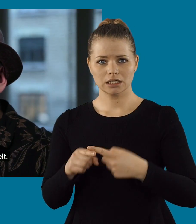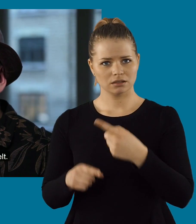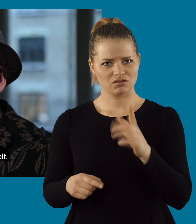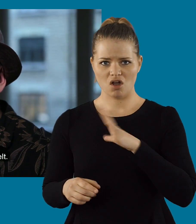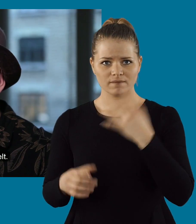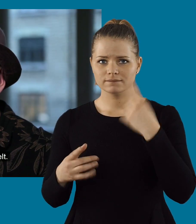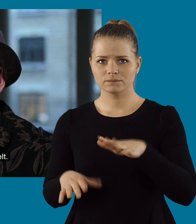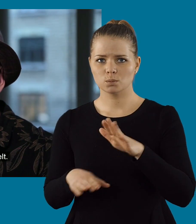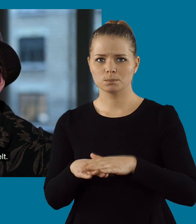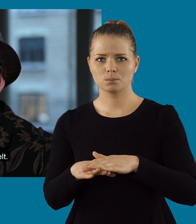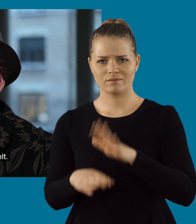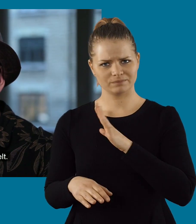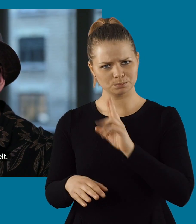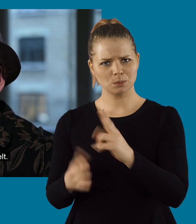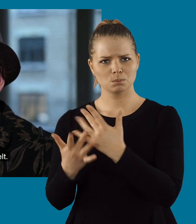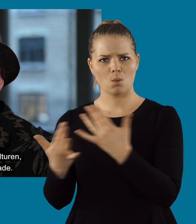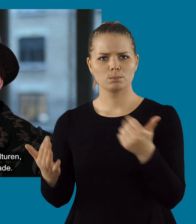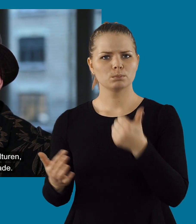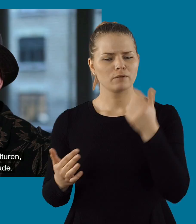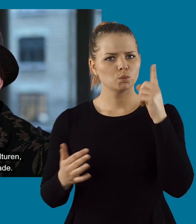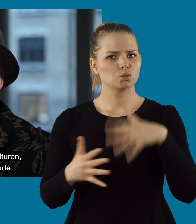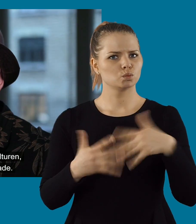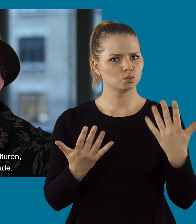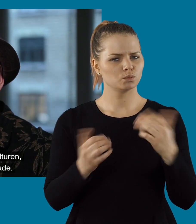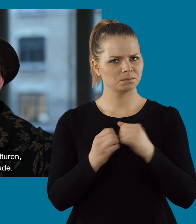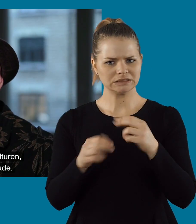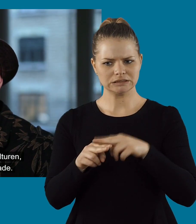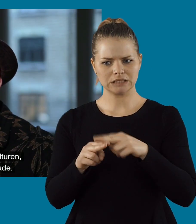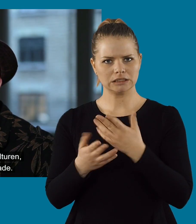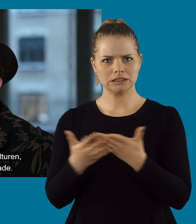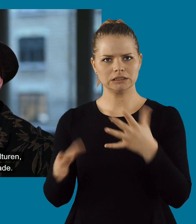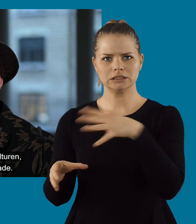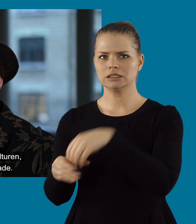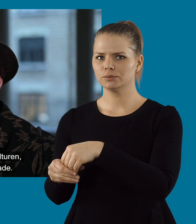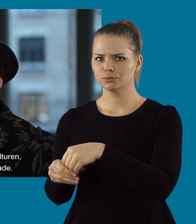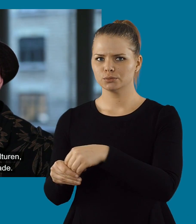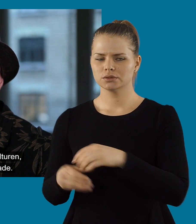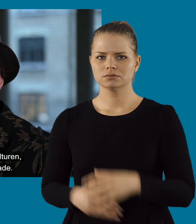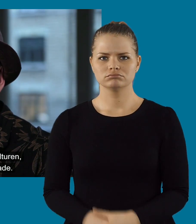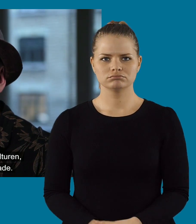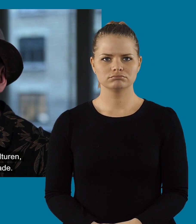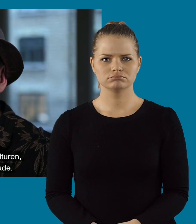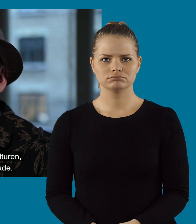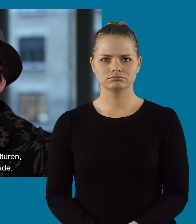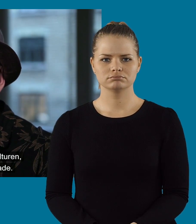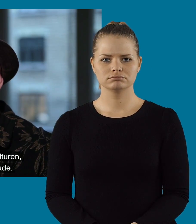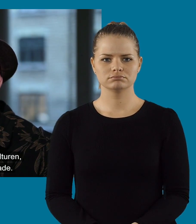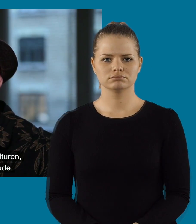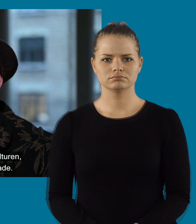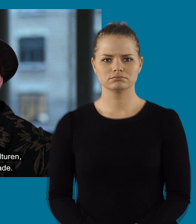för att ni har inget att förlora. Det finns så många som behöver kulturen, men som inte känner sig